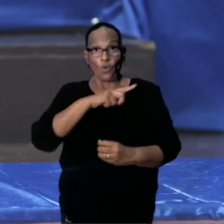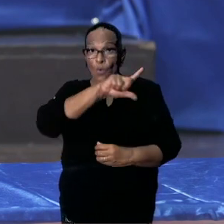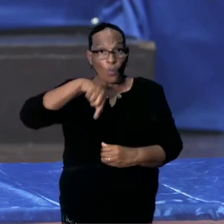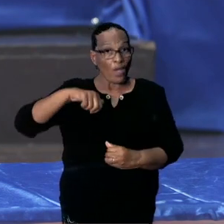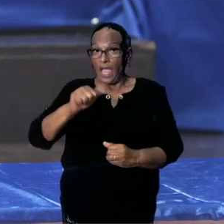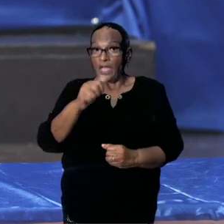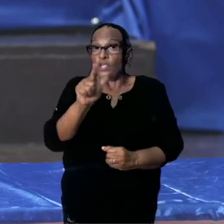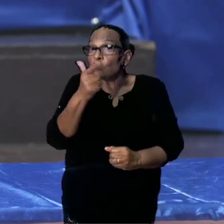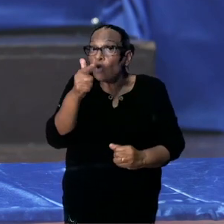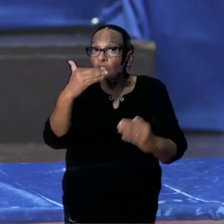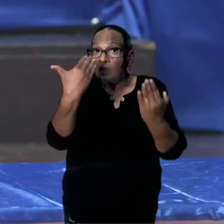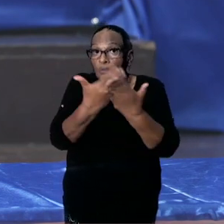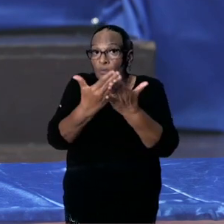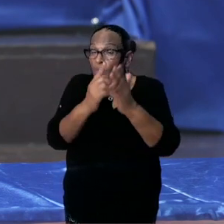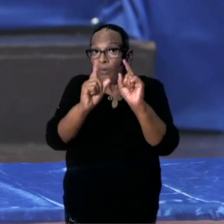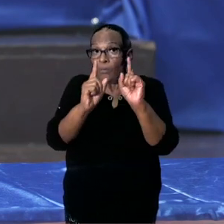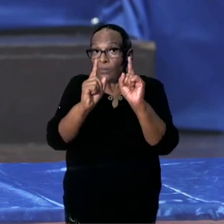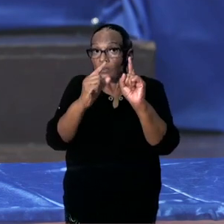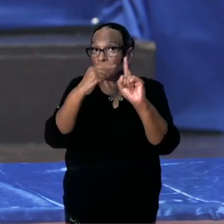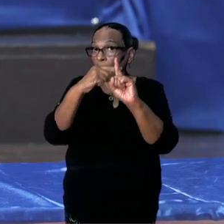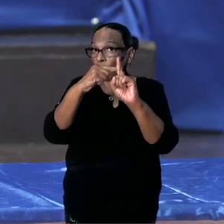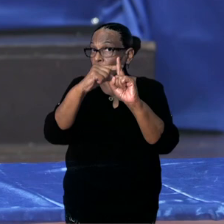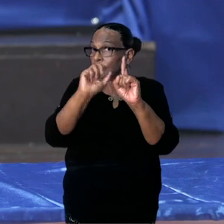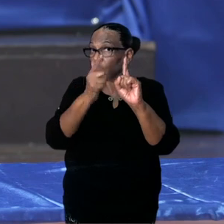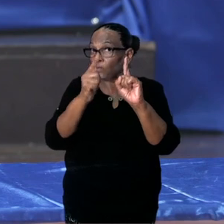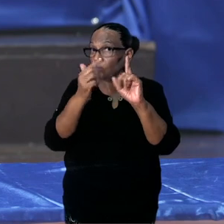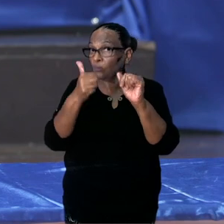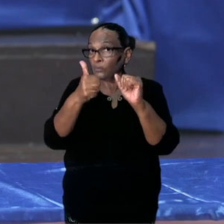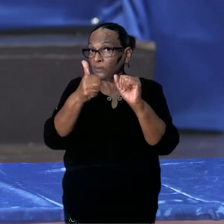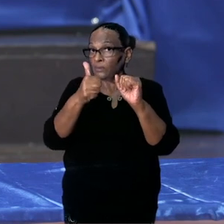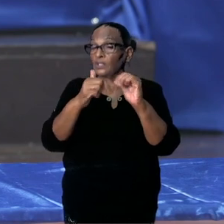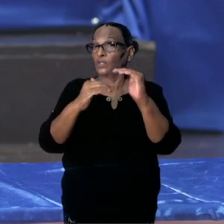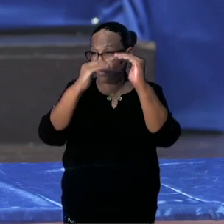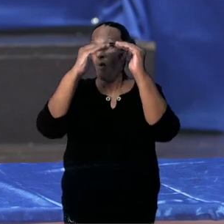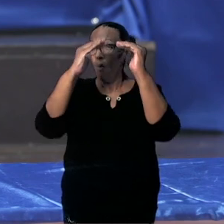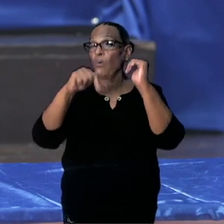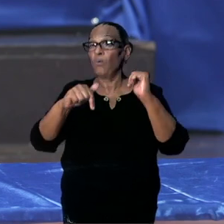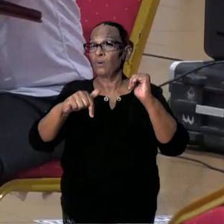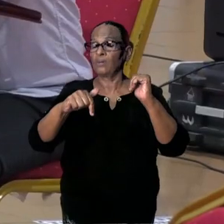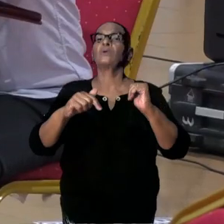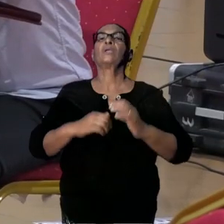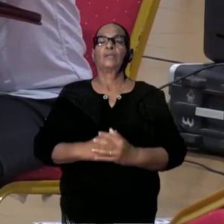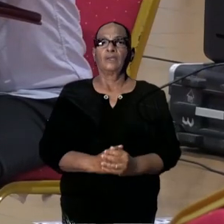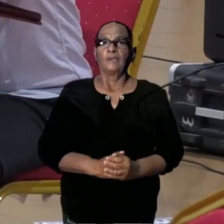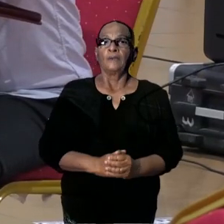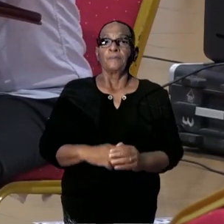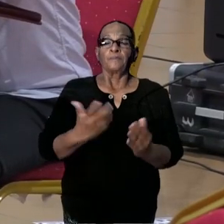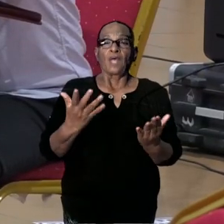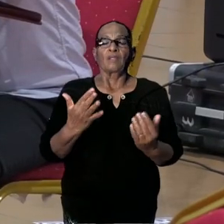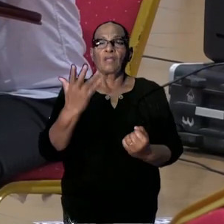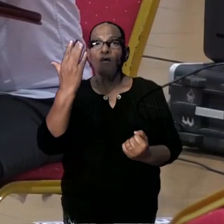wat betreft het positiviteitspercentage. Het aantal gevallen ook.